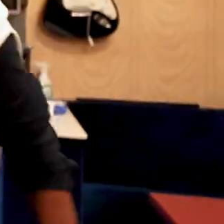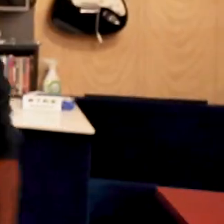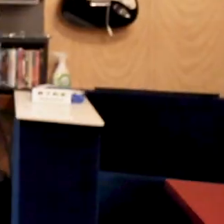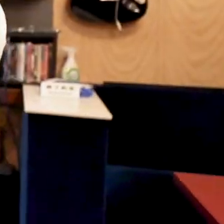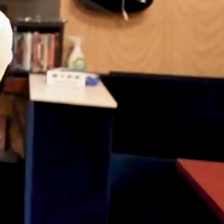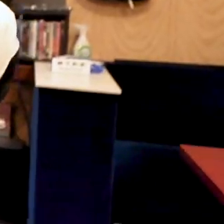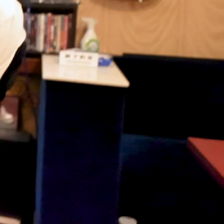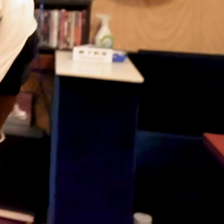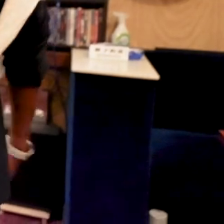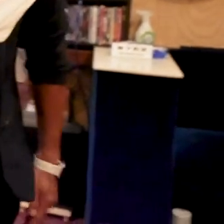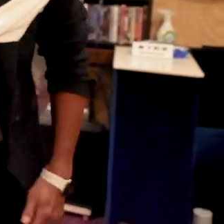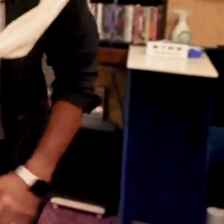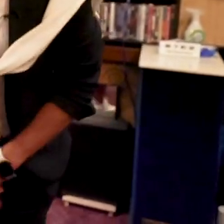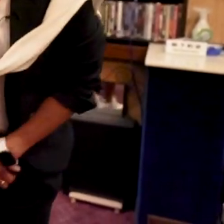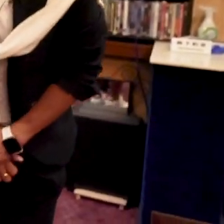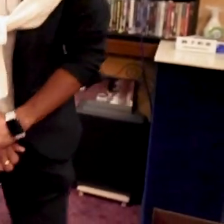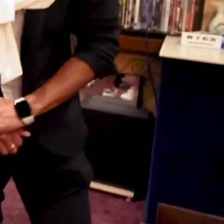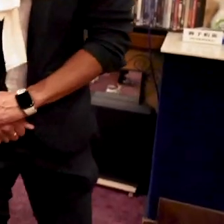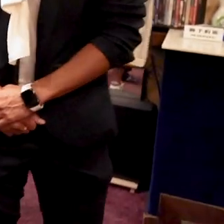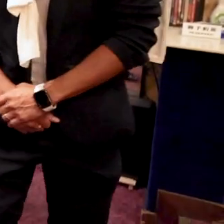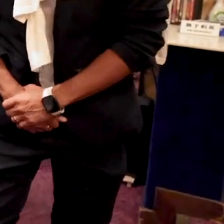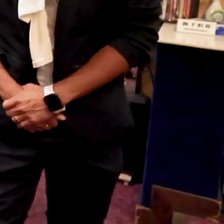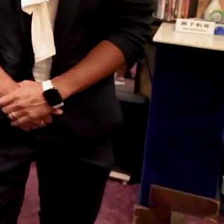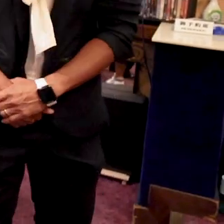間違えた、北沢剛でございますよろしくお願いします